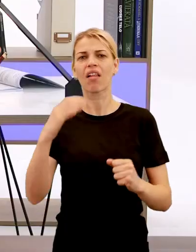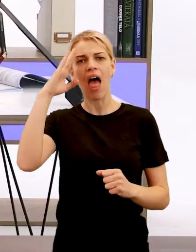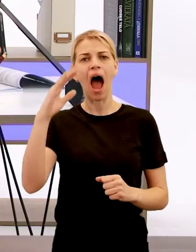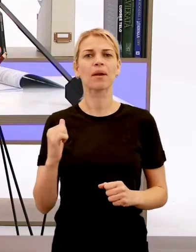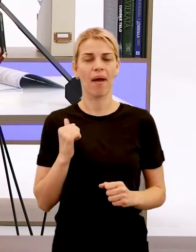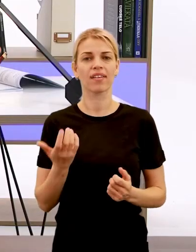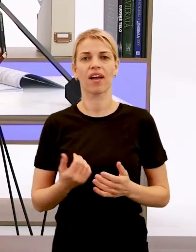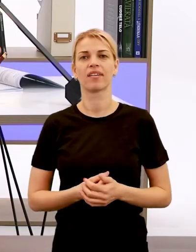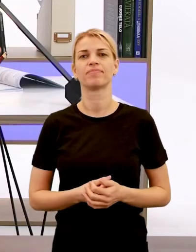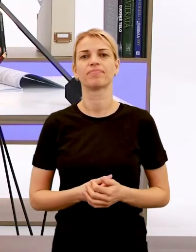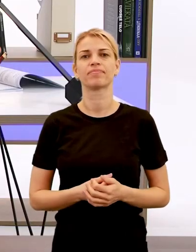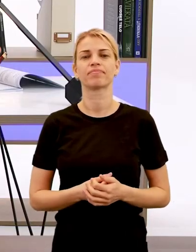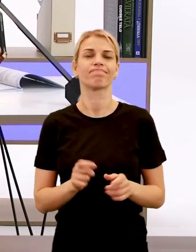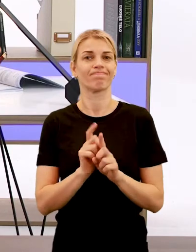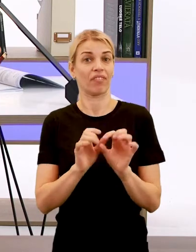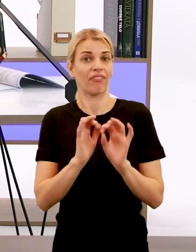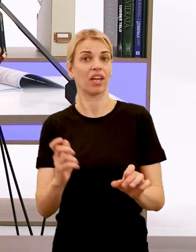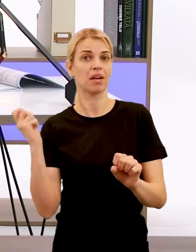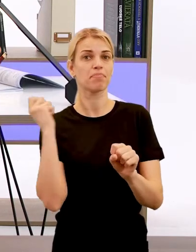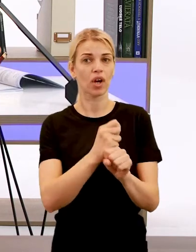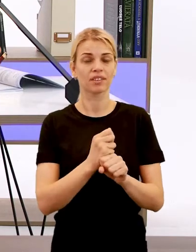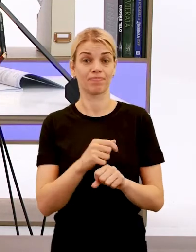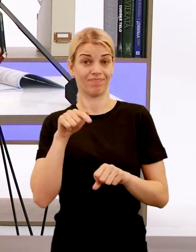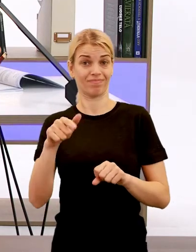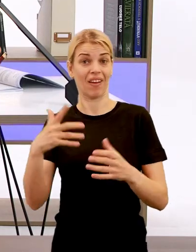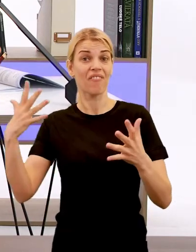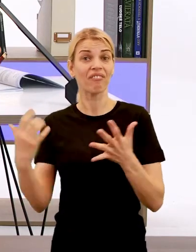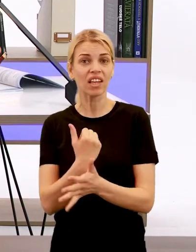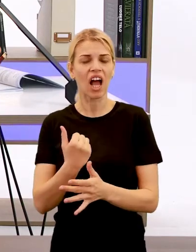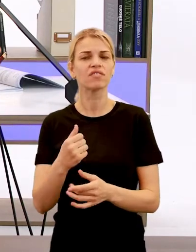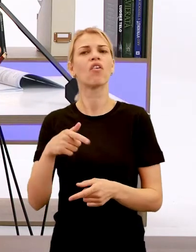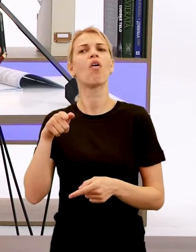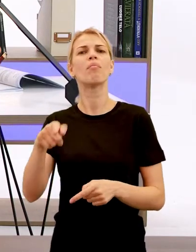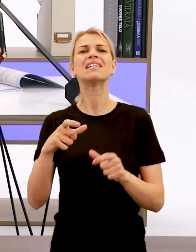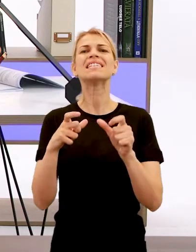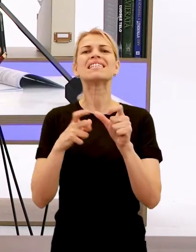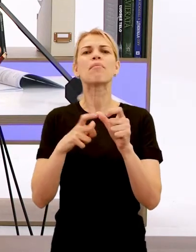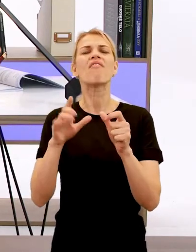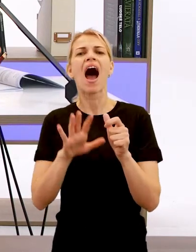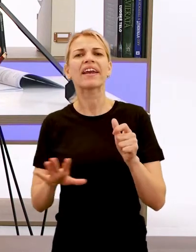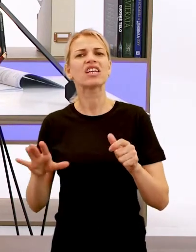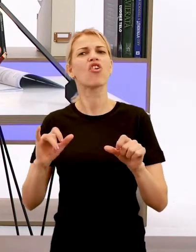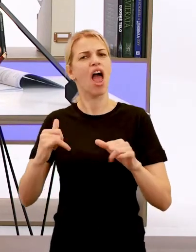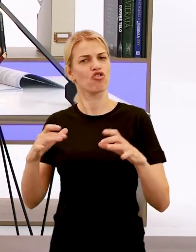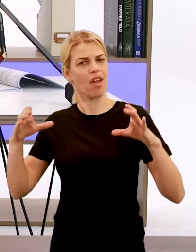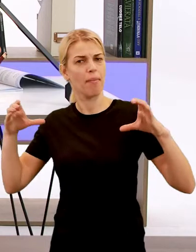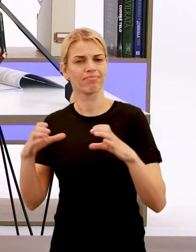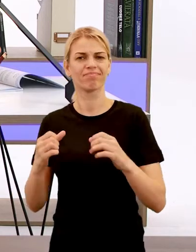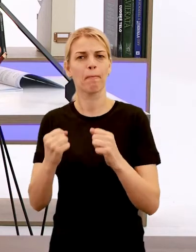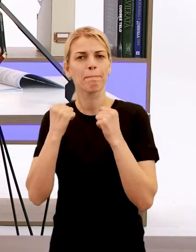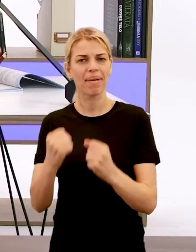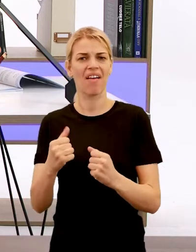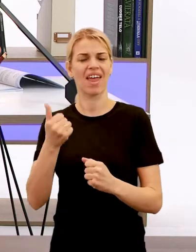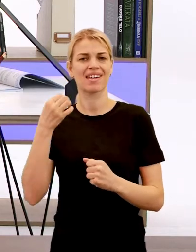No a toto víťazstvo upevnilo to miesto sama v